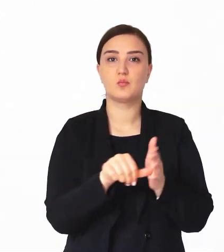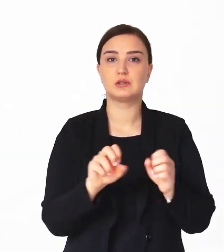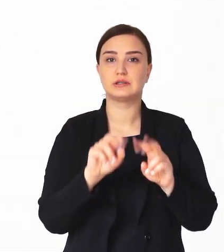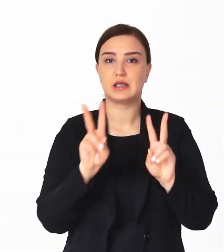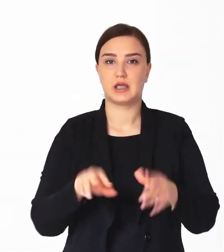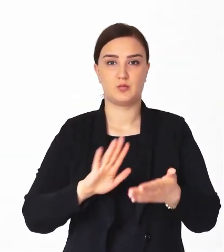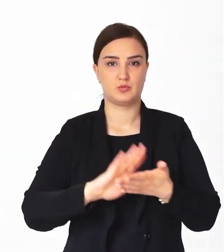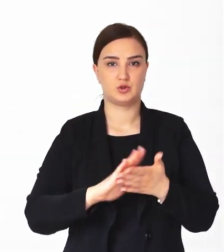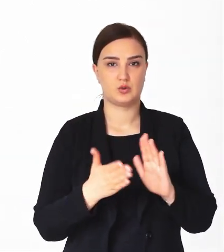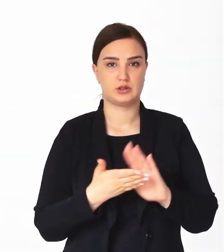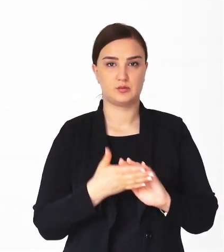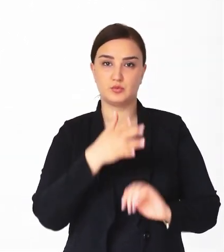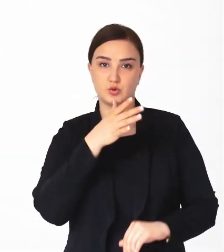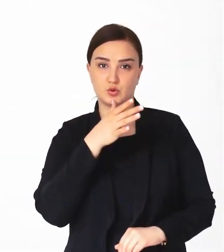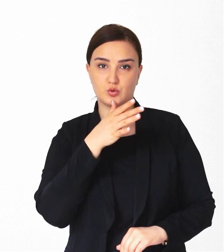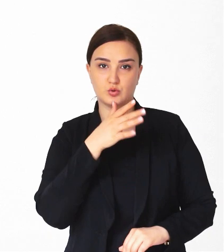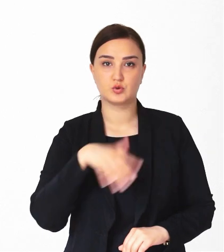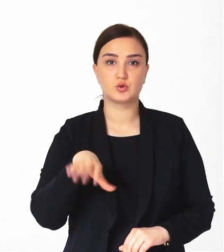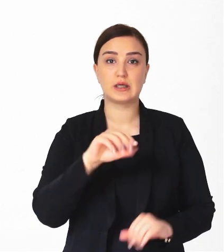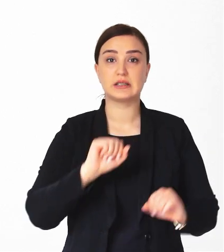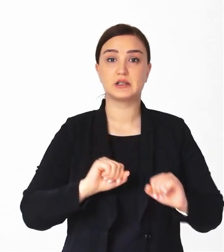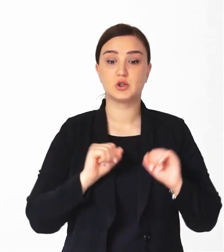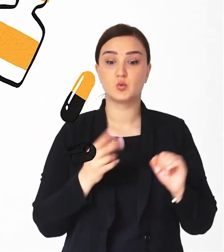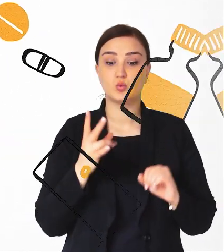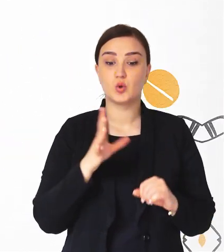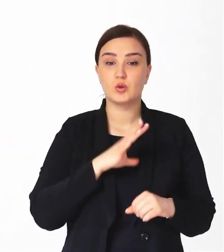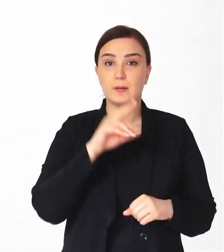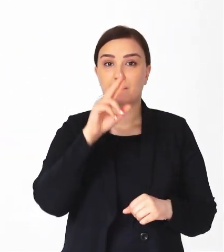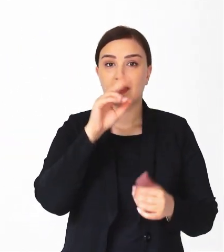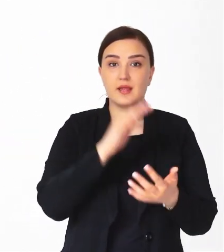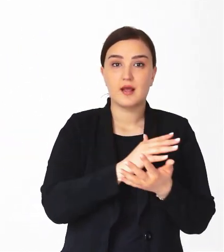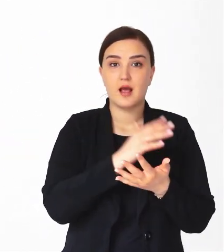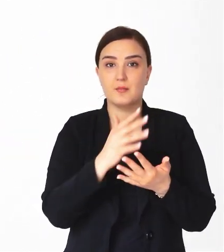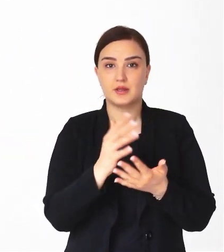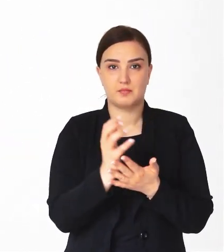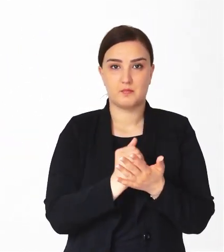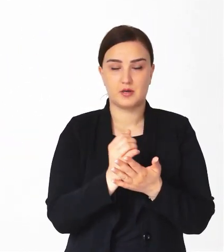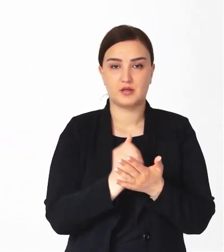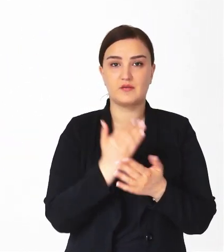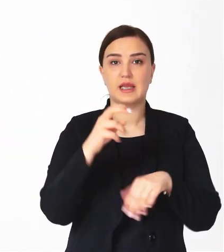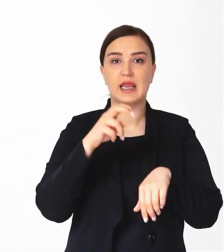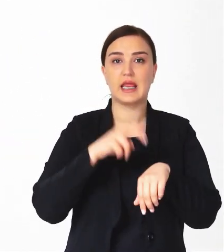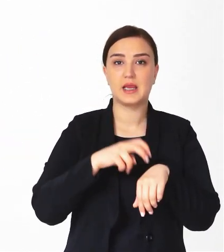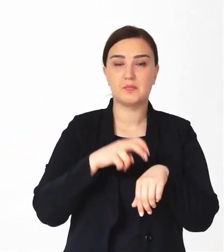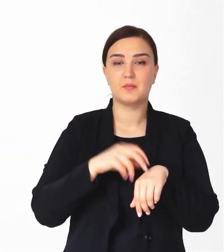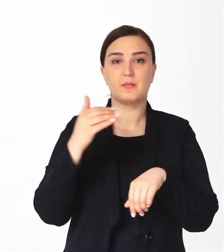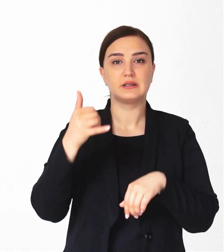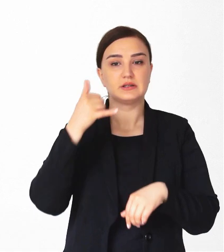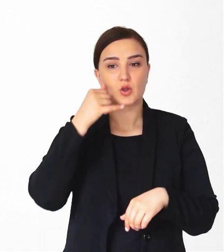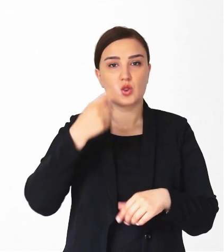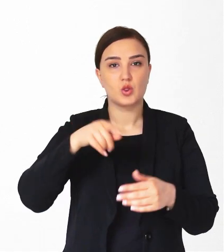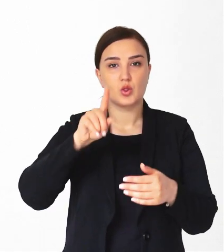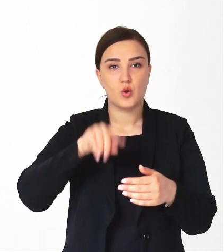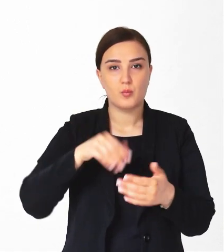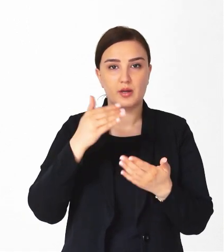Dərman ehtiyatınızın olmasına çalışın, həkimlərinizin, onların əlaqə nömrələrinin, dərmanlar, dozalar,